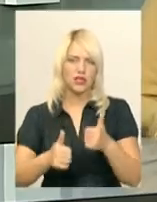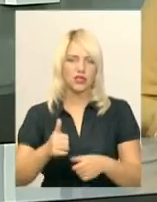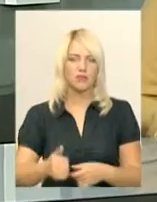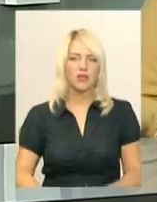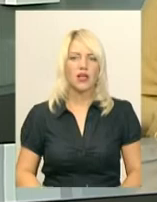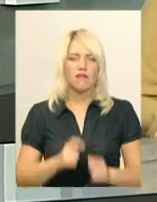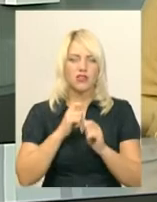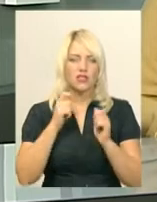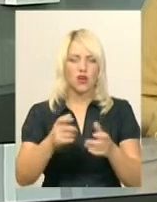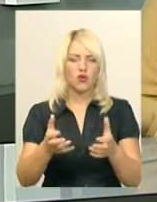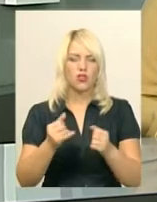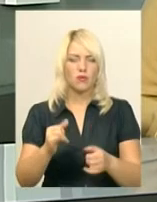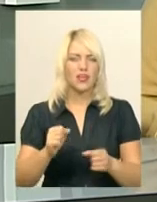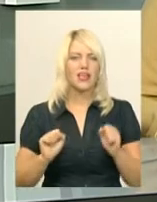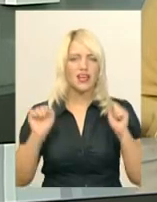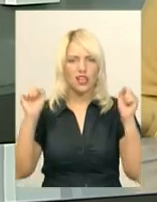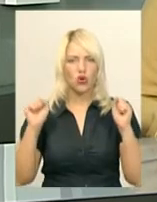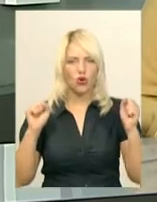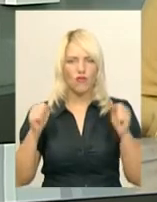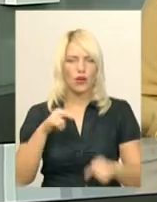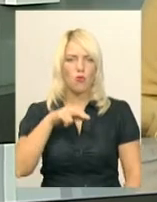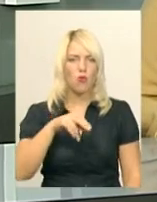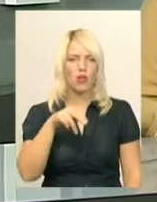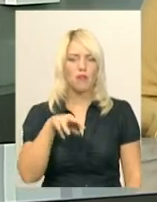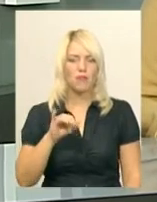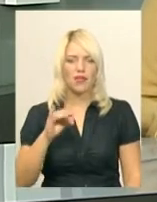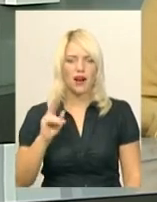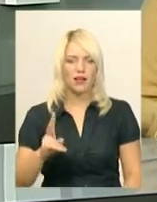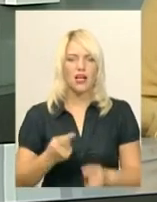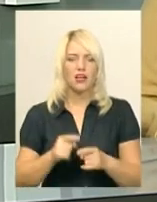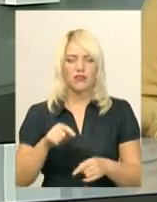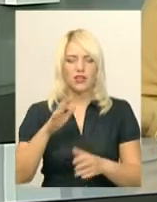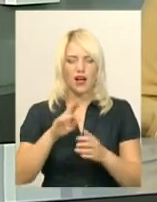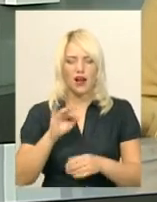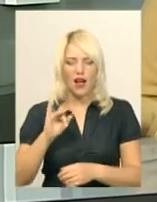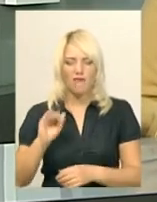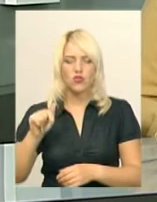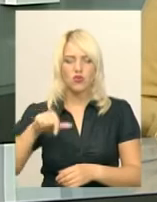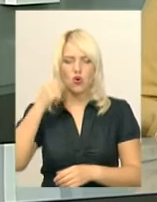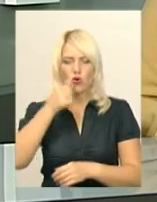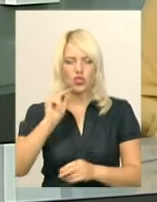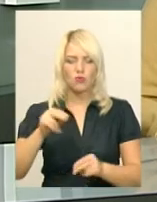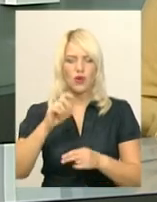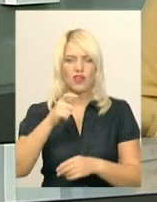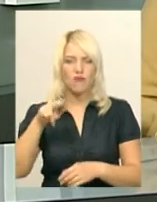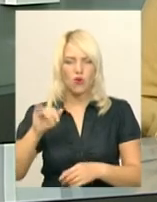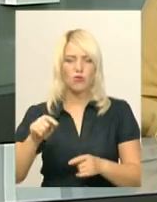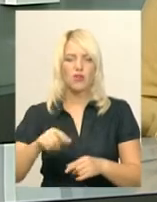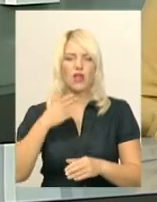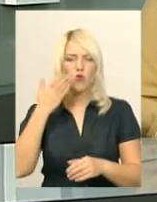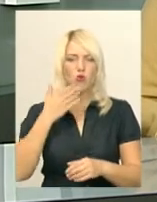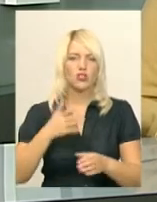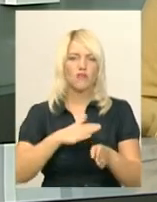Відзнаку отримав і гирьовик Полміра Квіквініа. У травні цього року на чемпіонаті Європи в Угорщині він виконав норматив